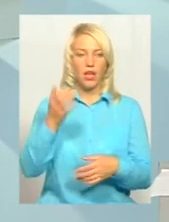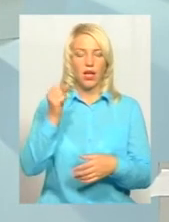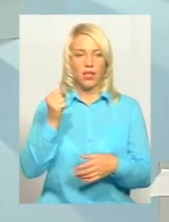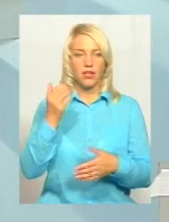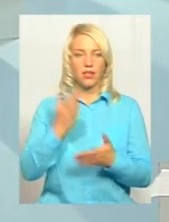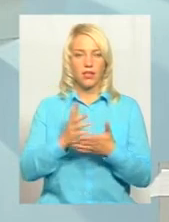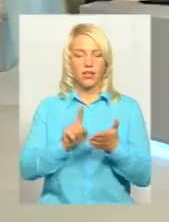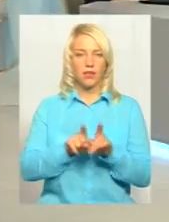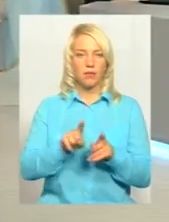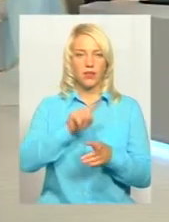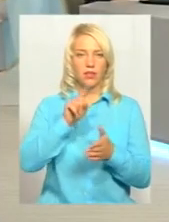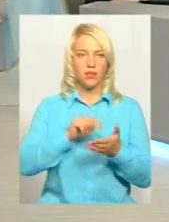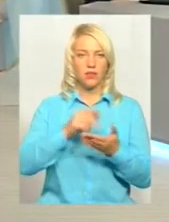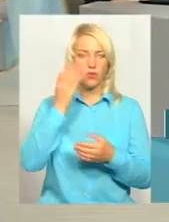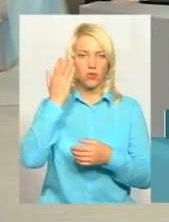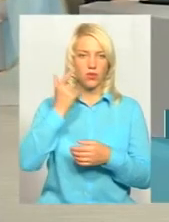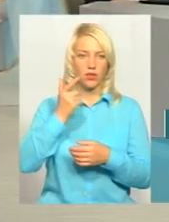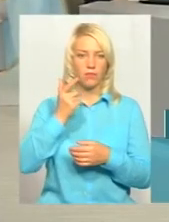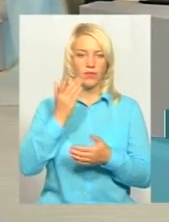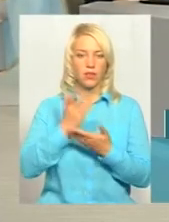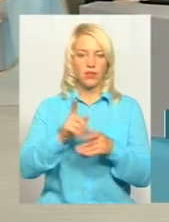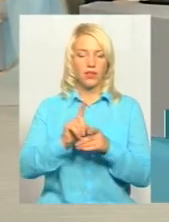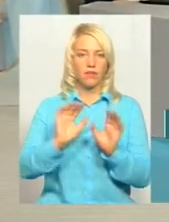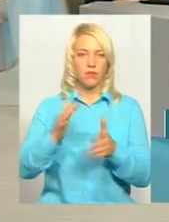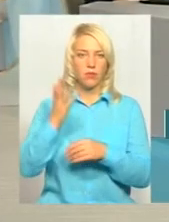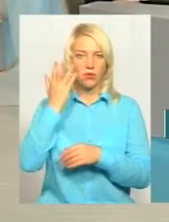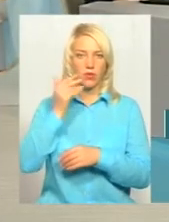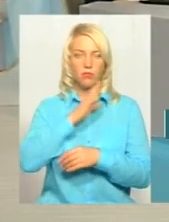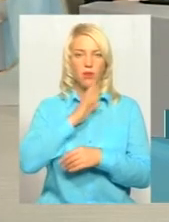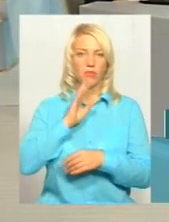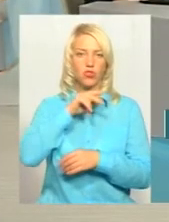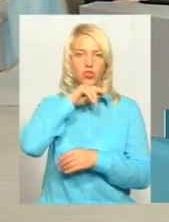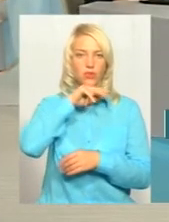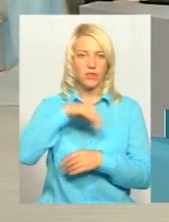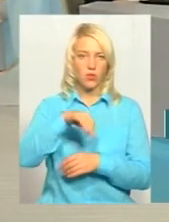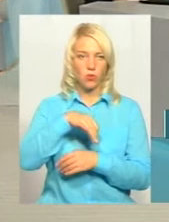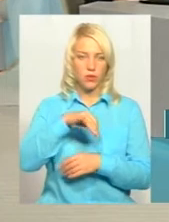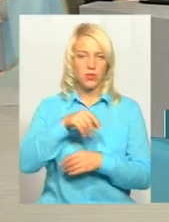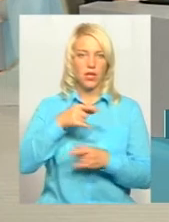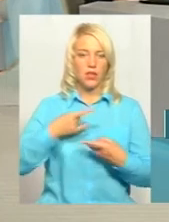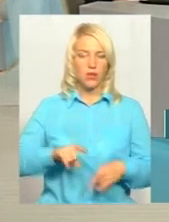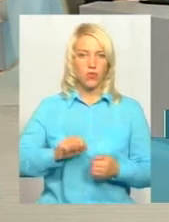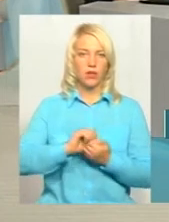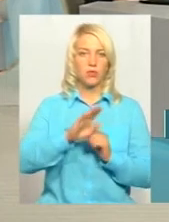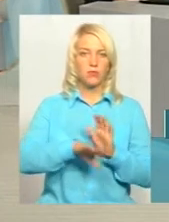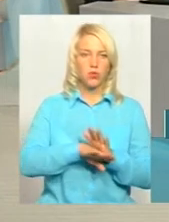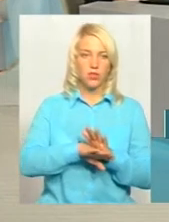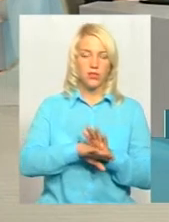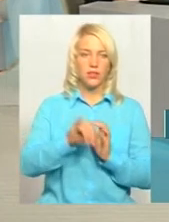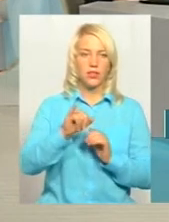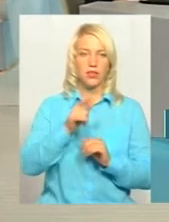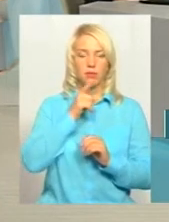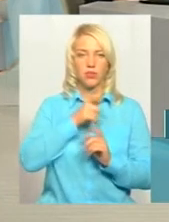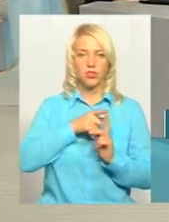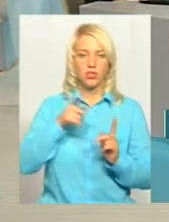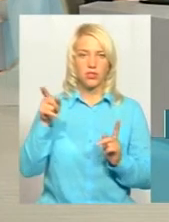звичайно, питання, коли, наприклад, в нас вже є випадки, коли матері з Черновицької області, наприклад, народили в місті Каменці-Подійському, і на час,